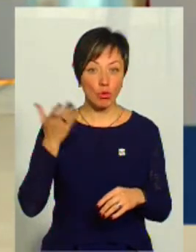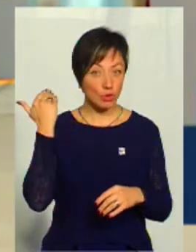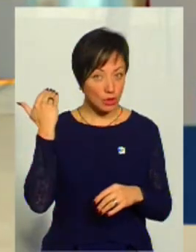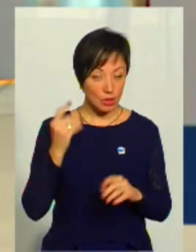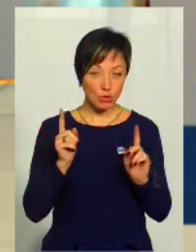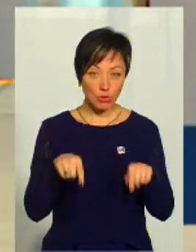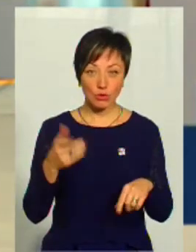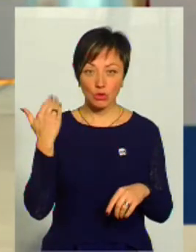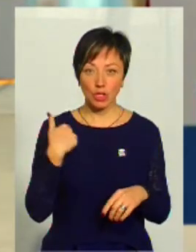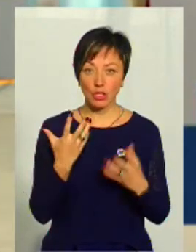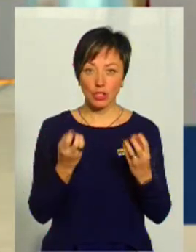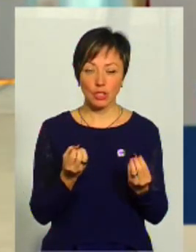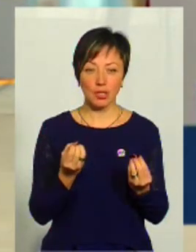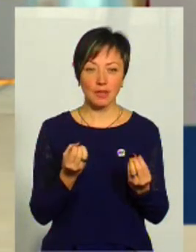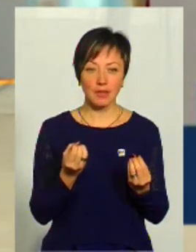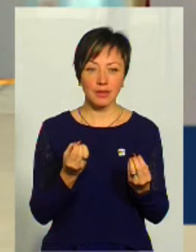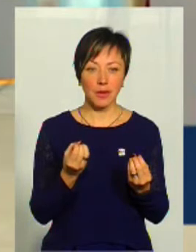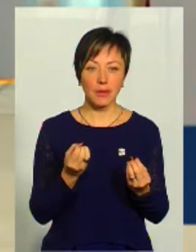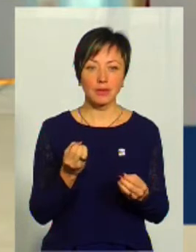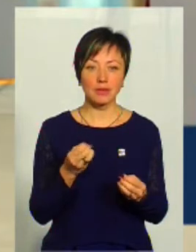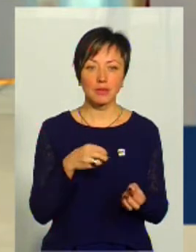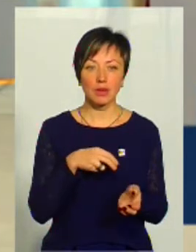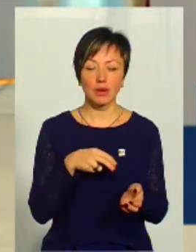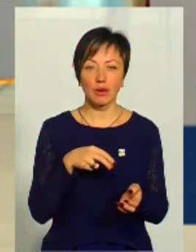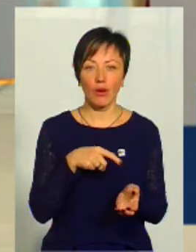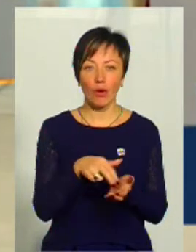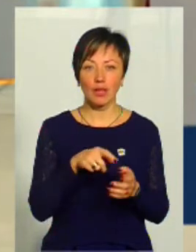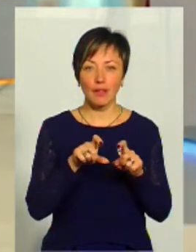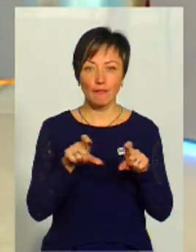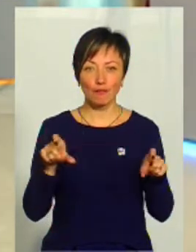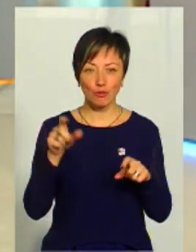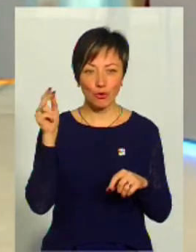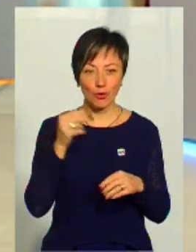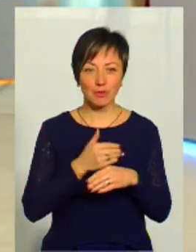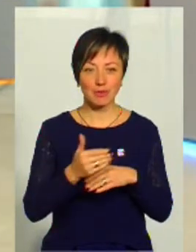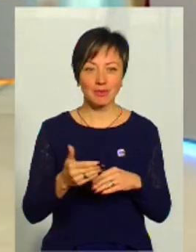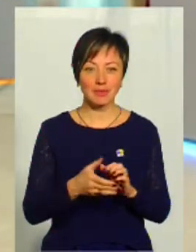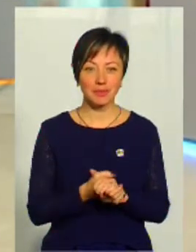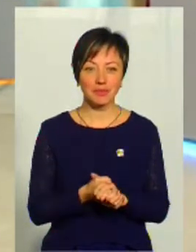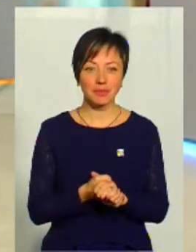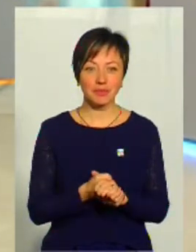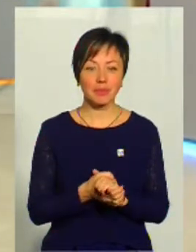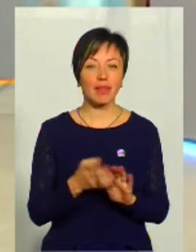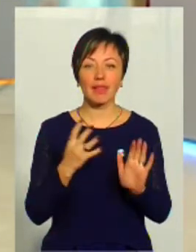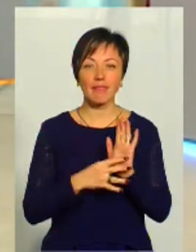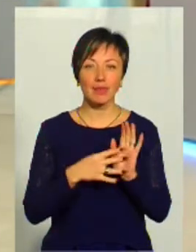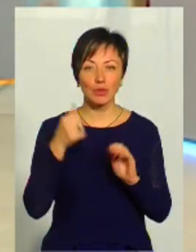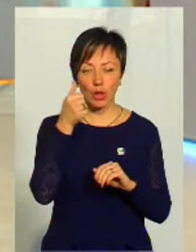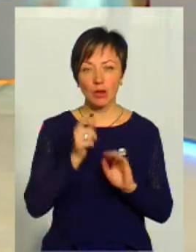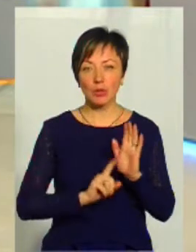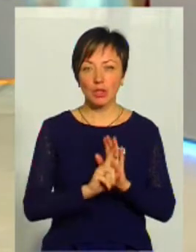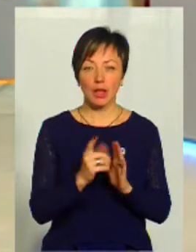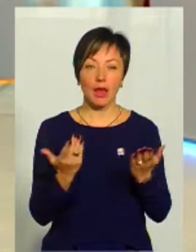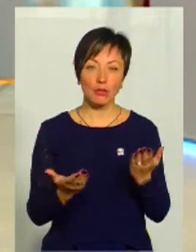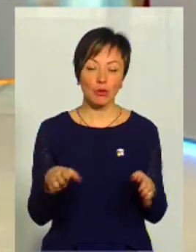було тоді, тому що тоді я ще й ходила в школу. Не за 90-ті роки, а за початок